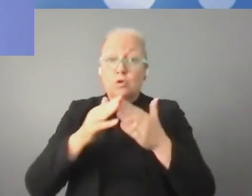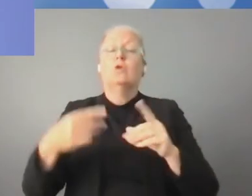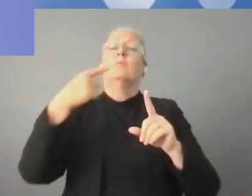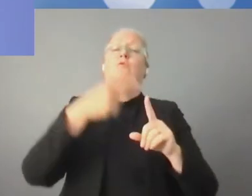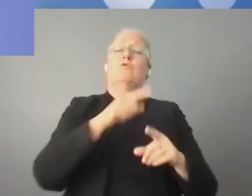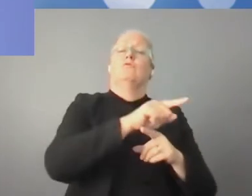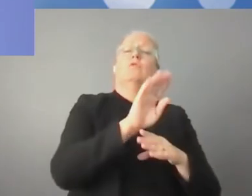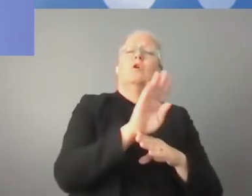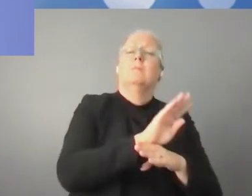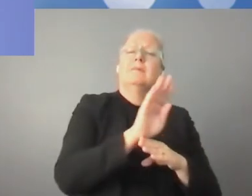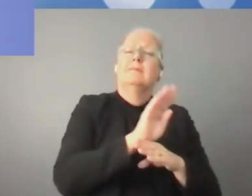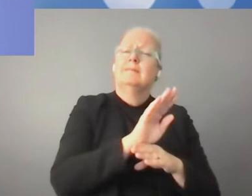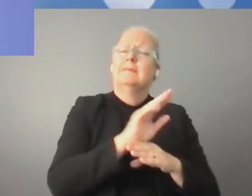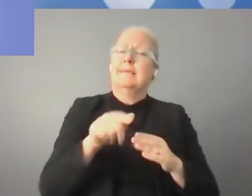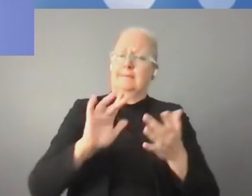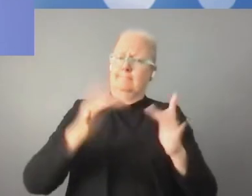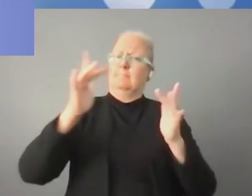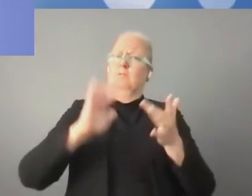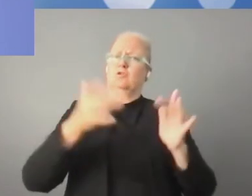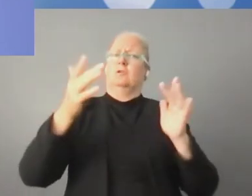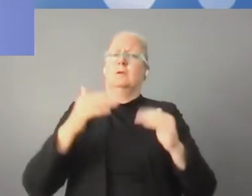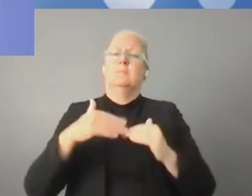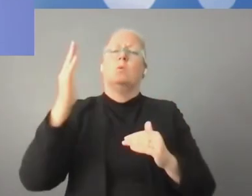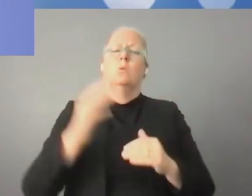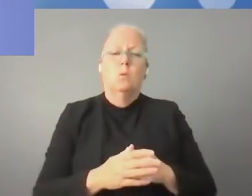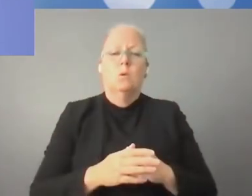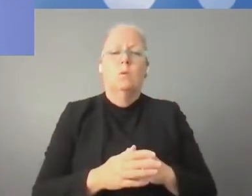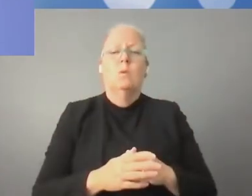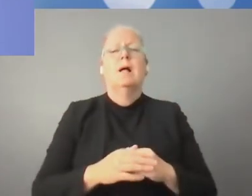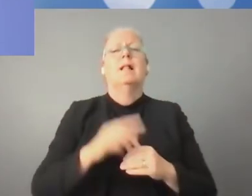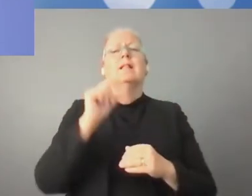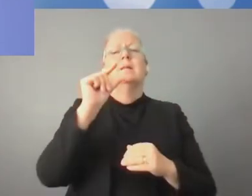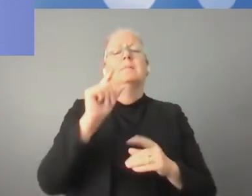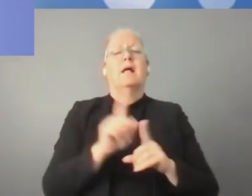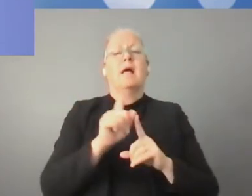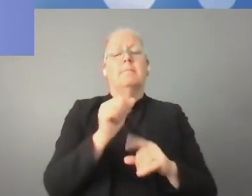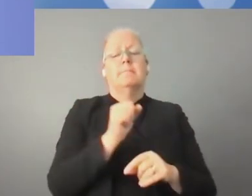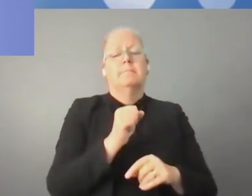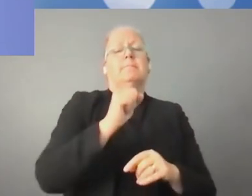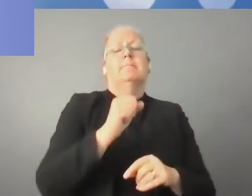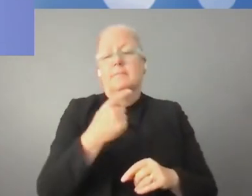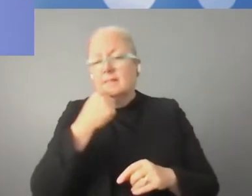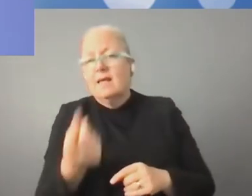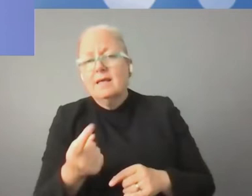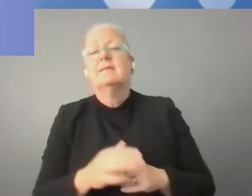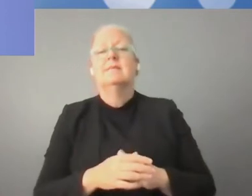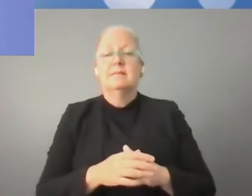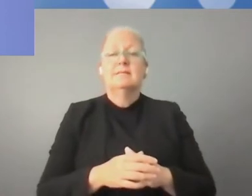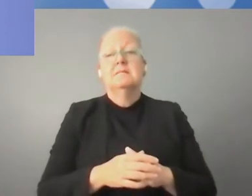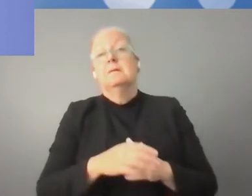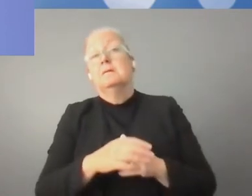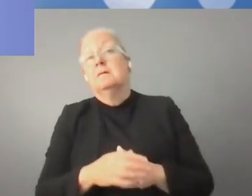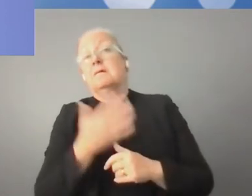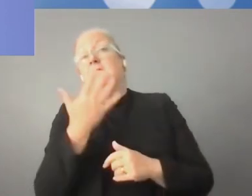oczywiście możemy cyfryzację popchnąć jeszcze bardziej naprzód, ale bardzo wiele już